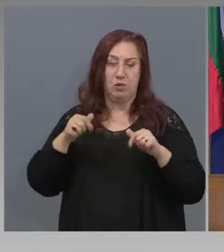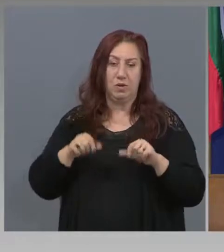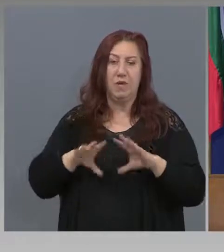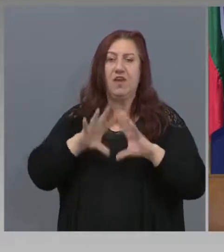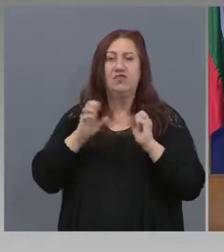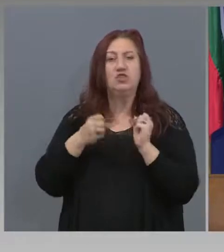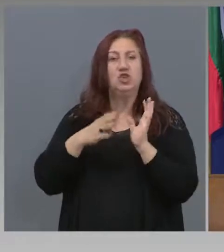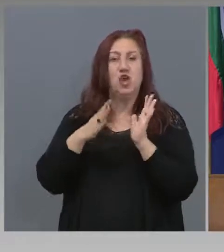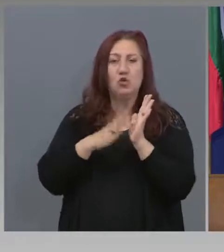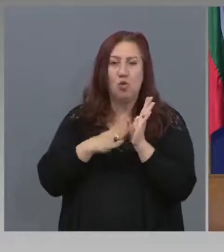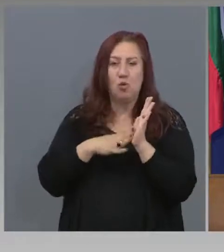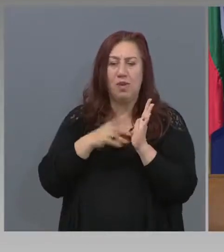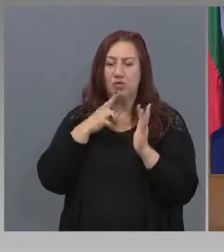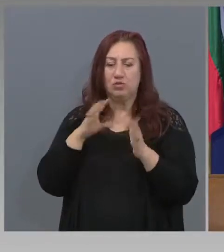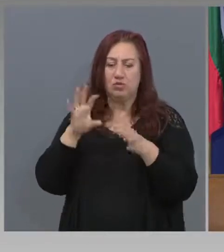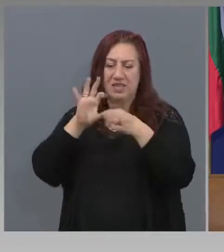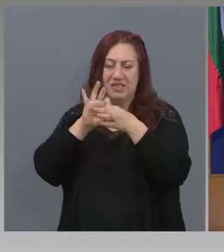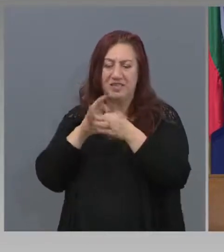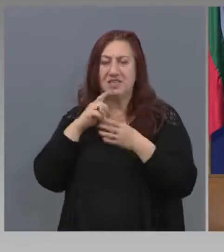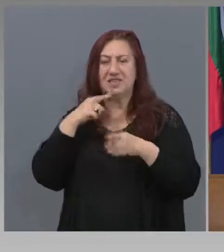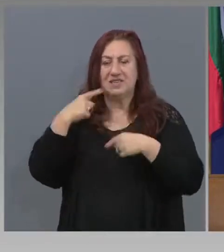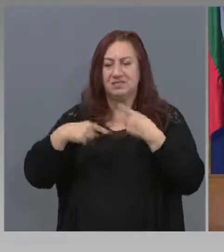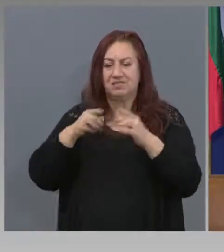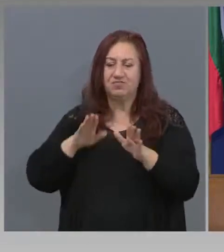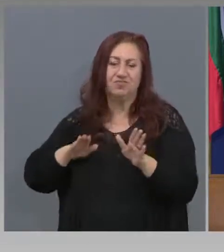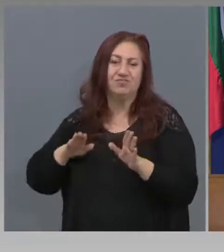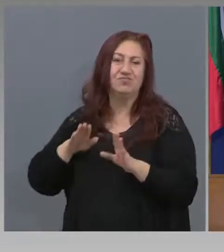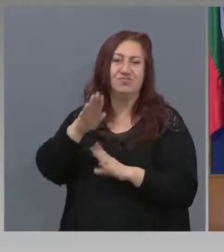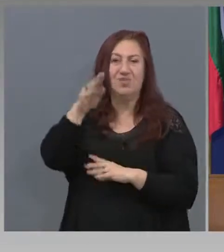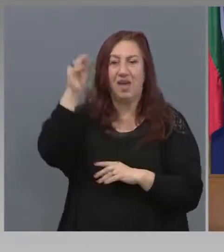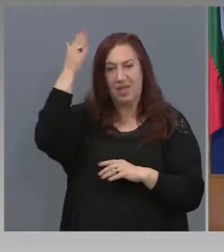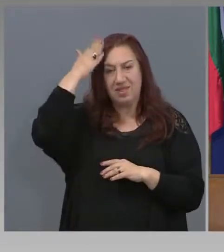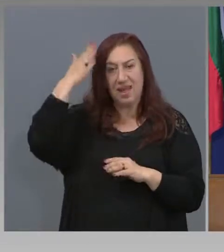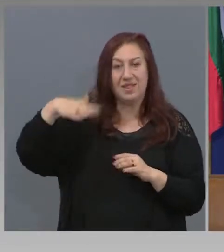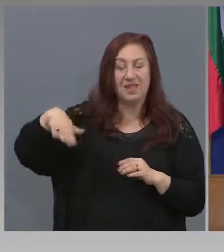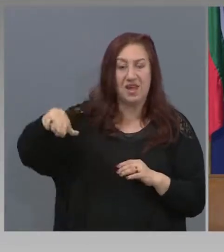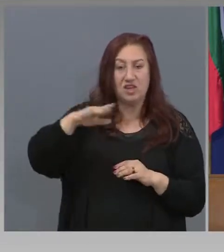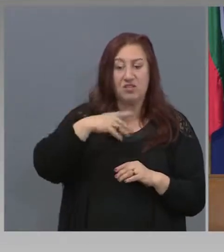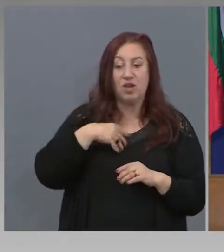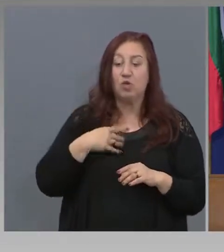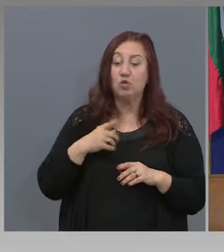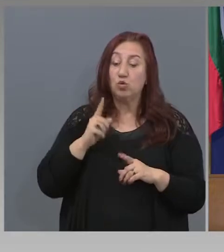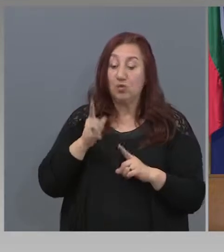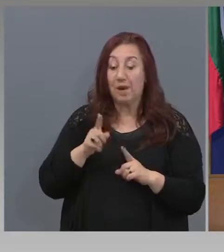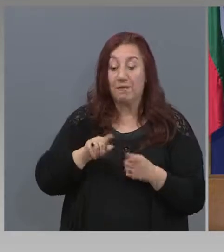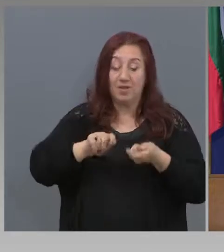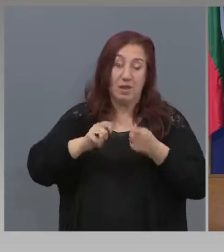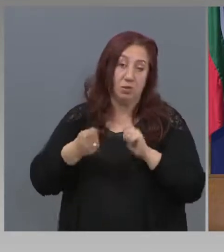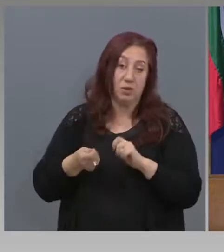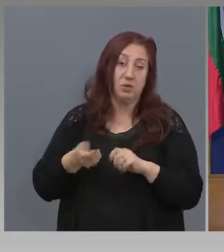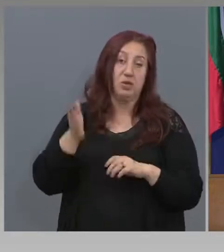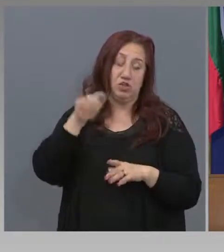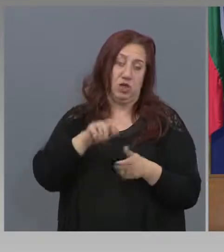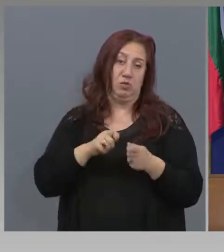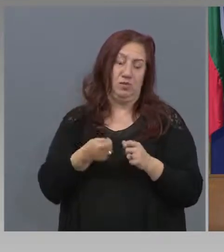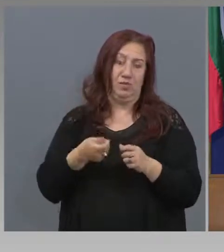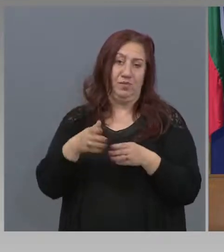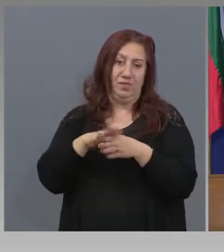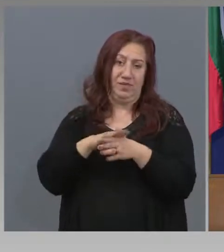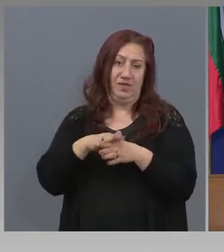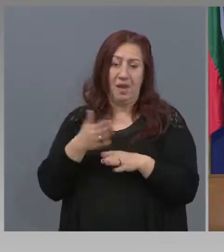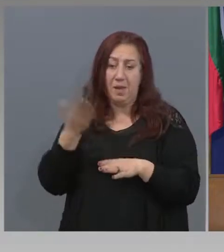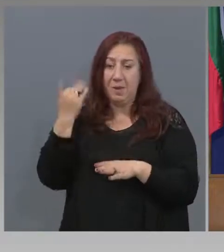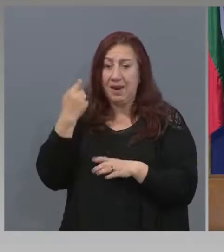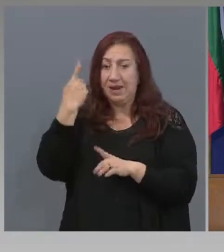развитието на държавата за следващите години, подлежат на актуализация в зависимост от ситуацията. Но простете, ни до вчера имахме до преди месец и половина, имахме